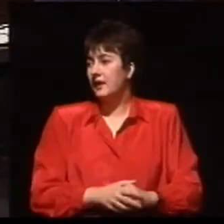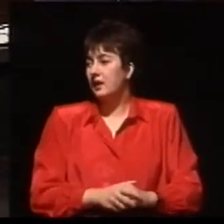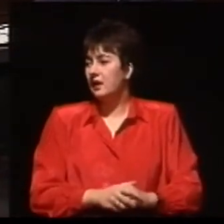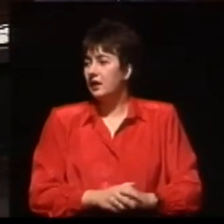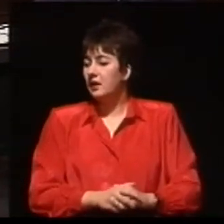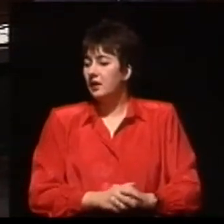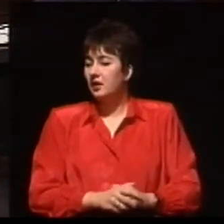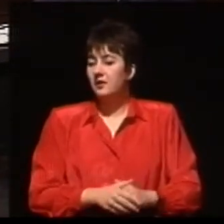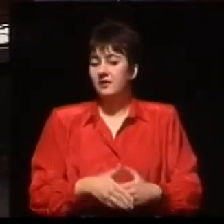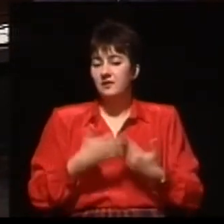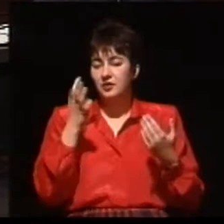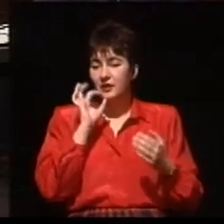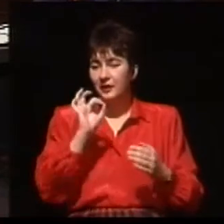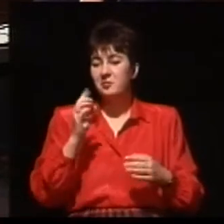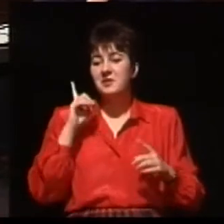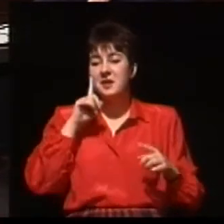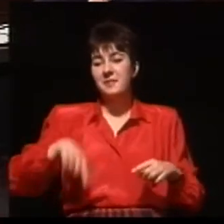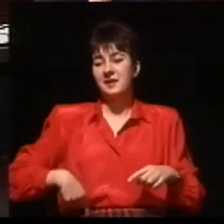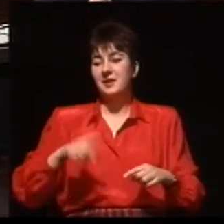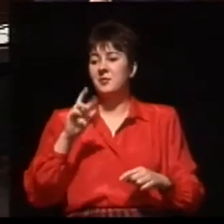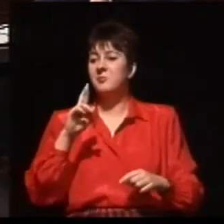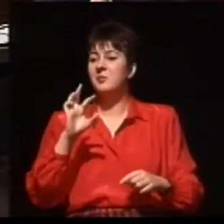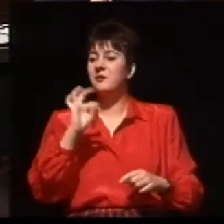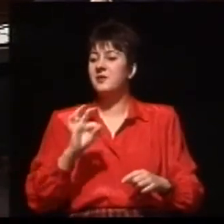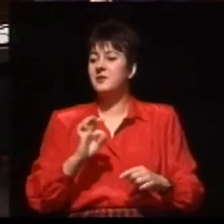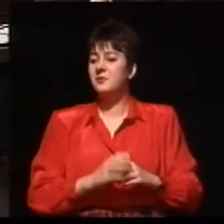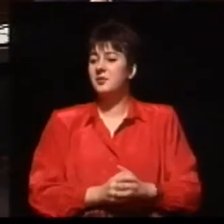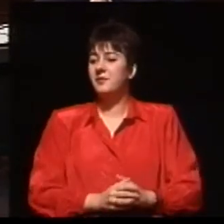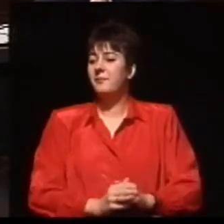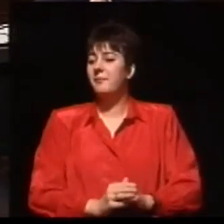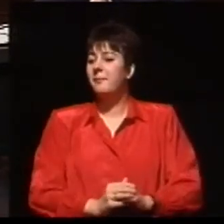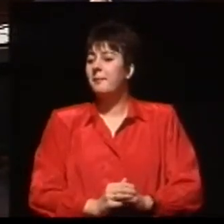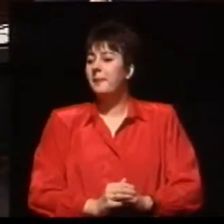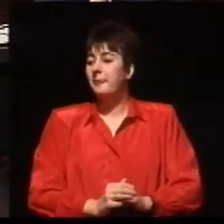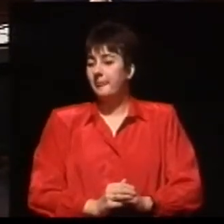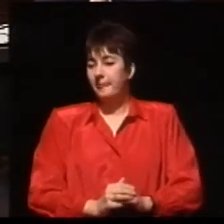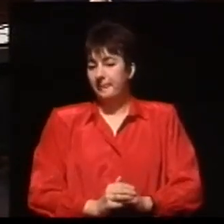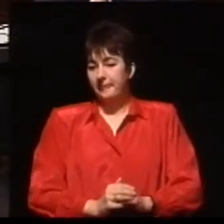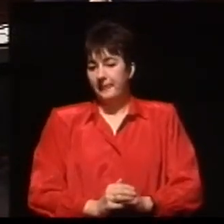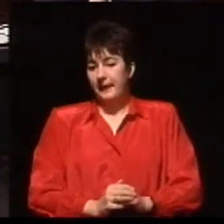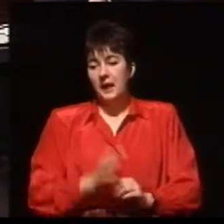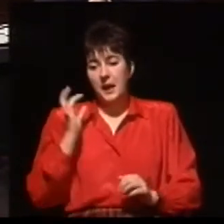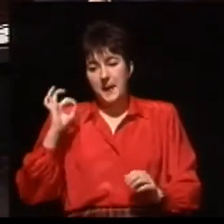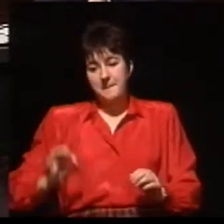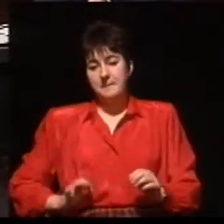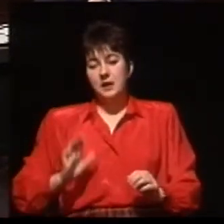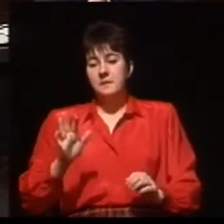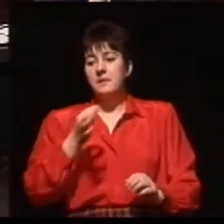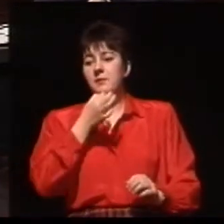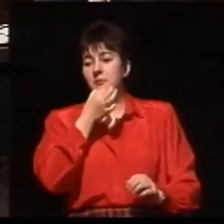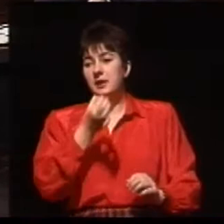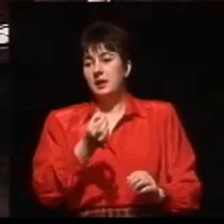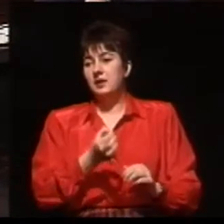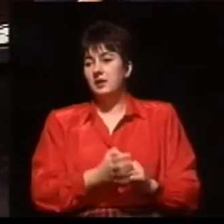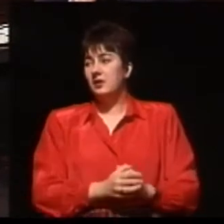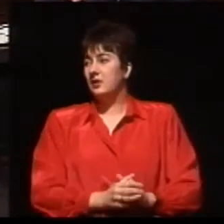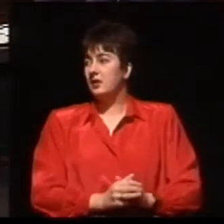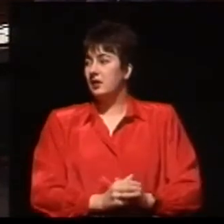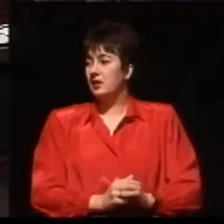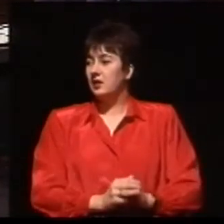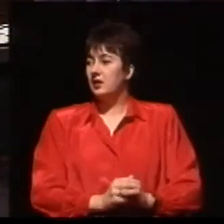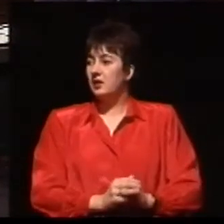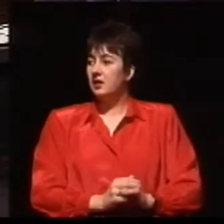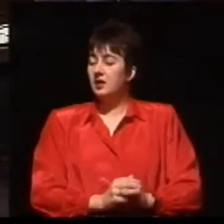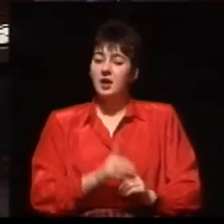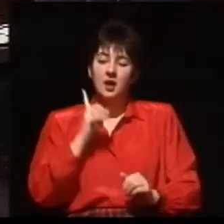Dzień dobry Panie Profesorze. Ja mam pytanie troszkę takie zaskakujące, że tak powiem. Pan Profesor mówił o